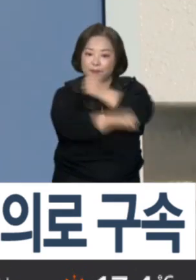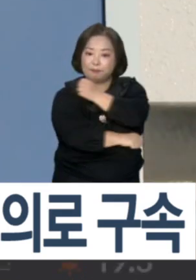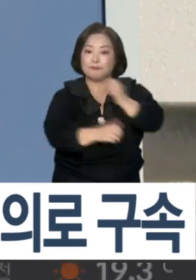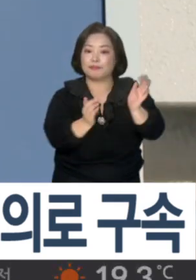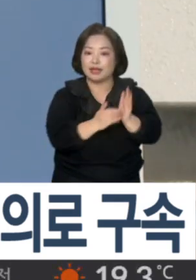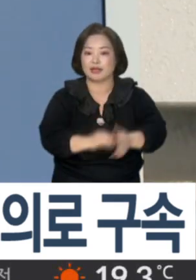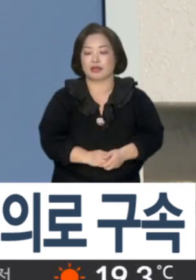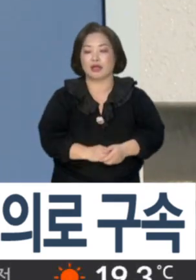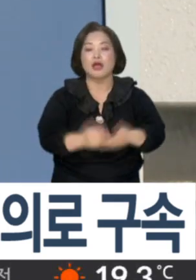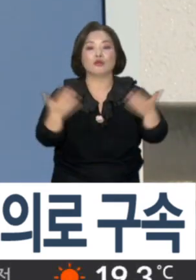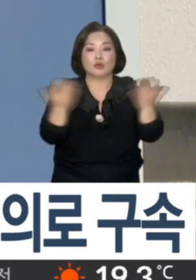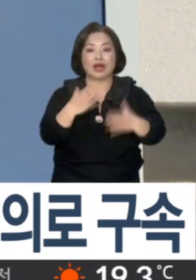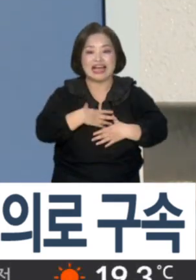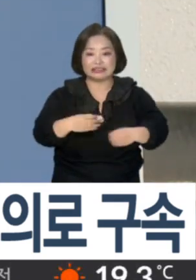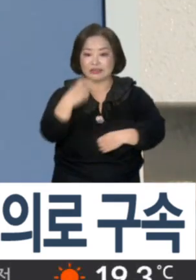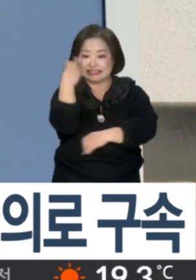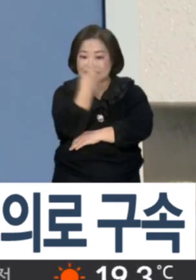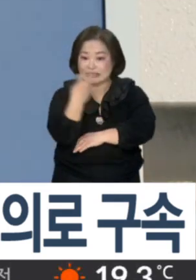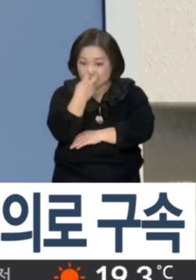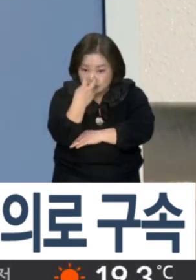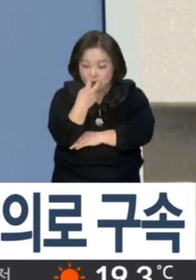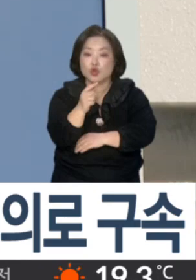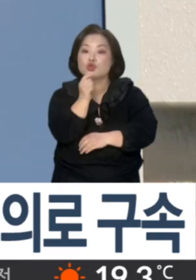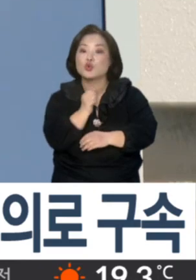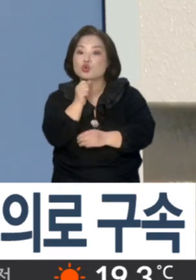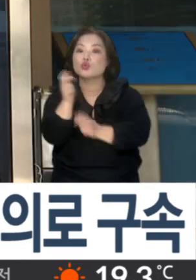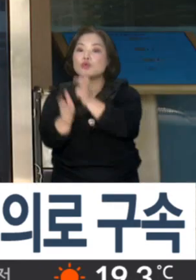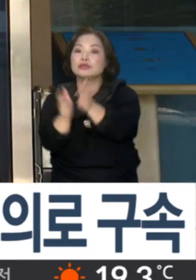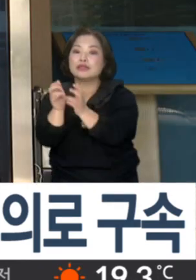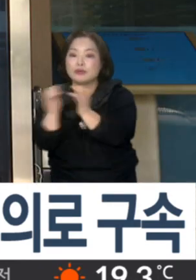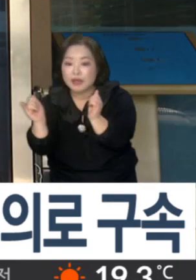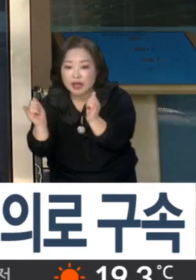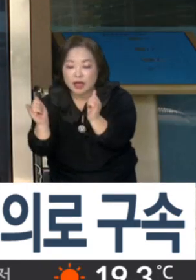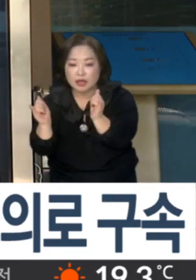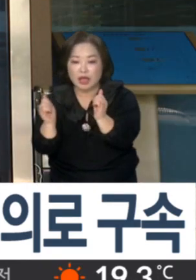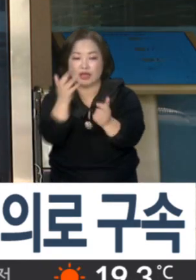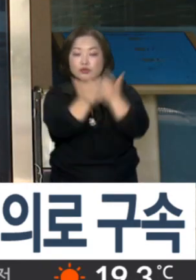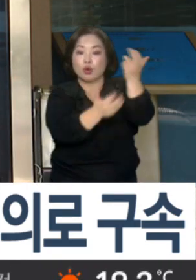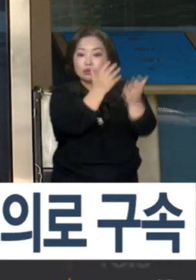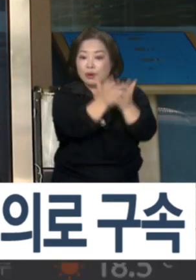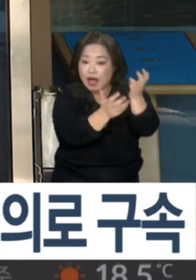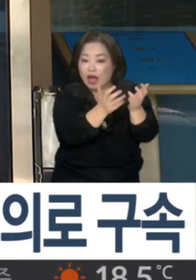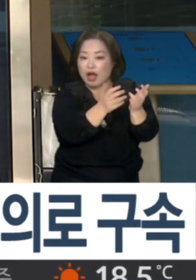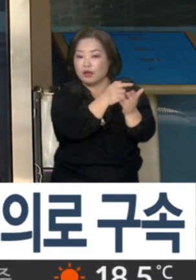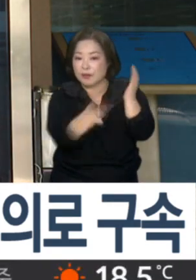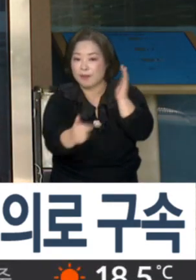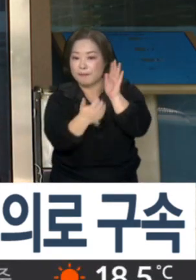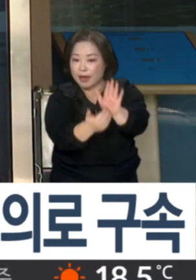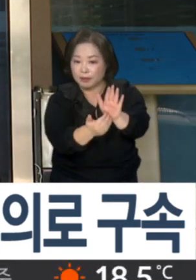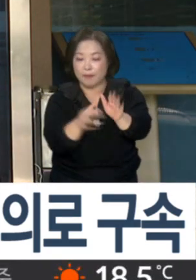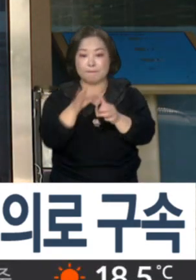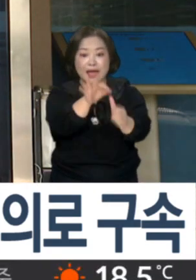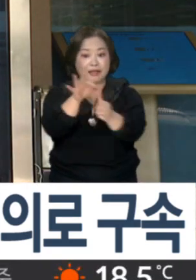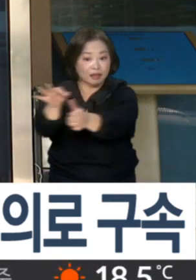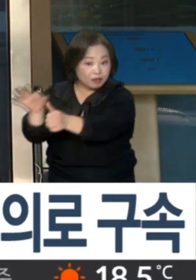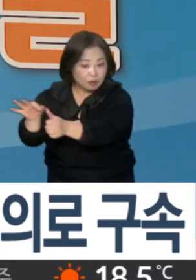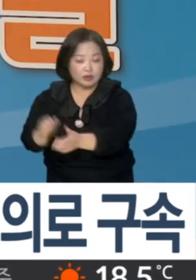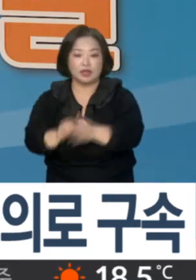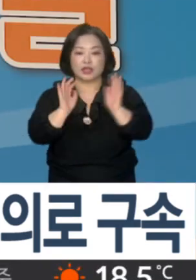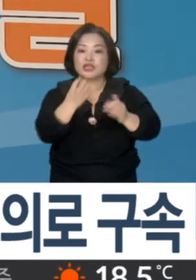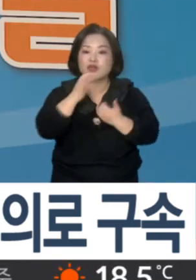노동안전지킴이는 소규모 사업장의 산업재해방전담인력을 현장에 파견하는 사업으로